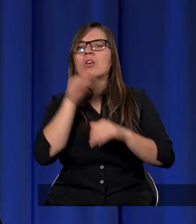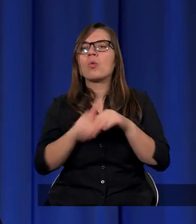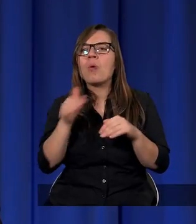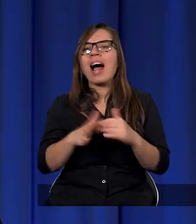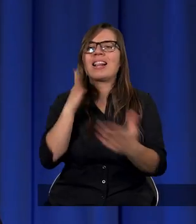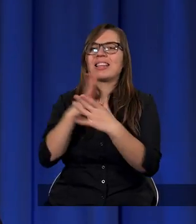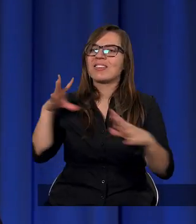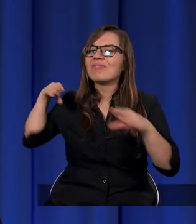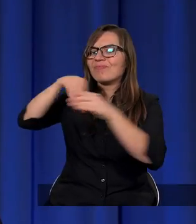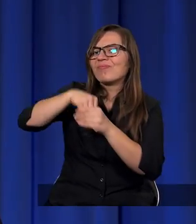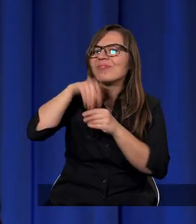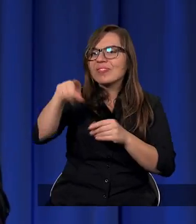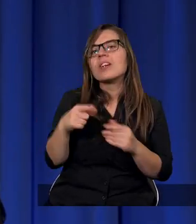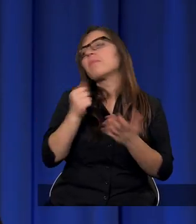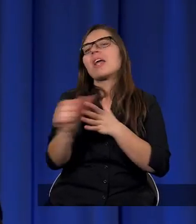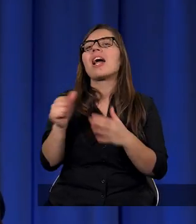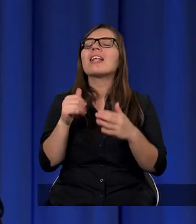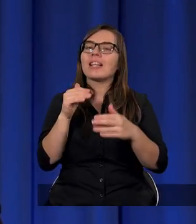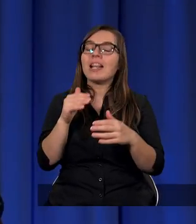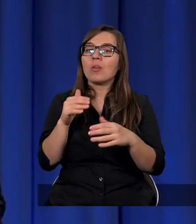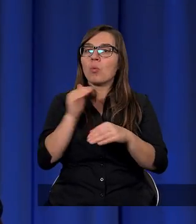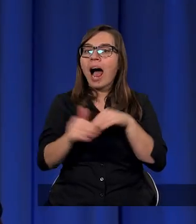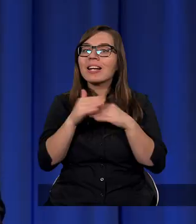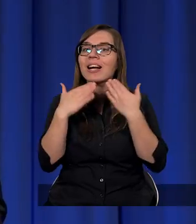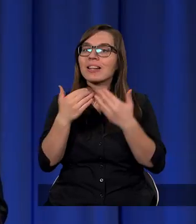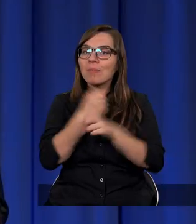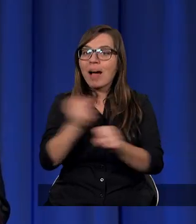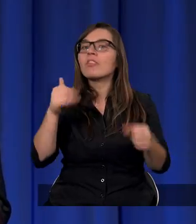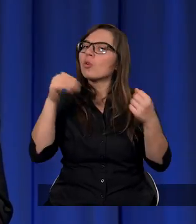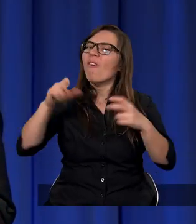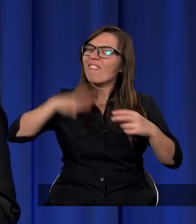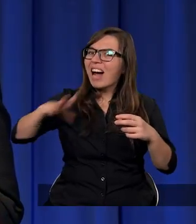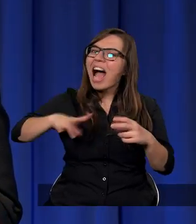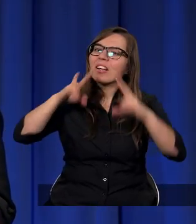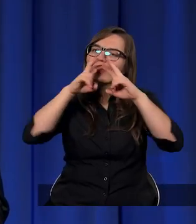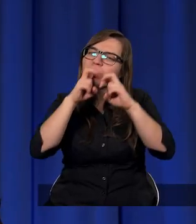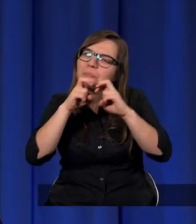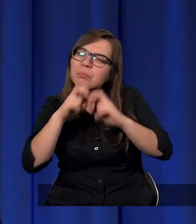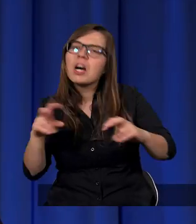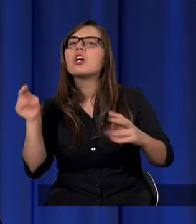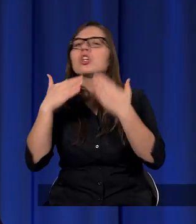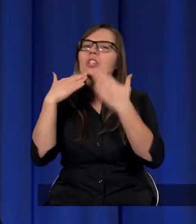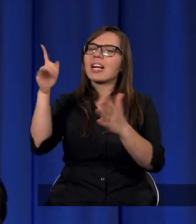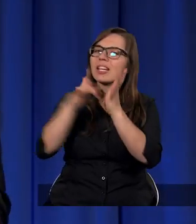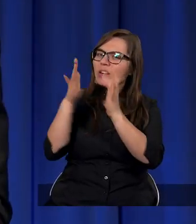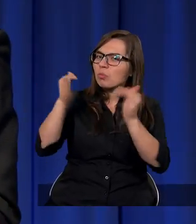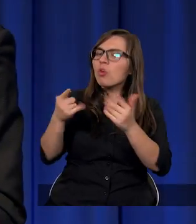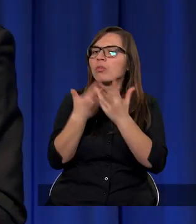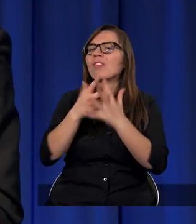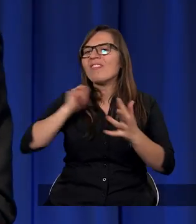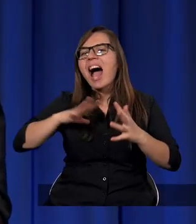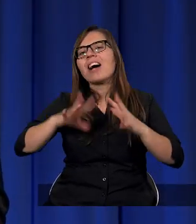tylko w nim jest zbawienie, no to może warto poddać weryfikacji to, kim on naprawdę jest. I właśnie Wagoner tutaj